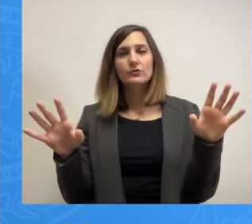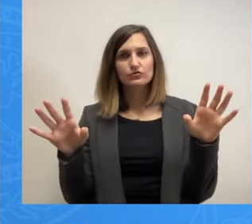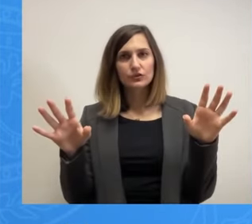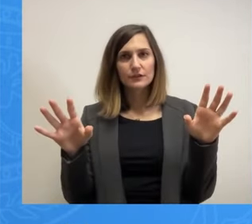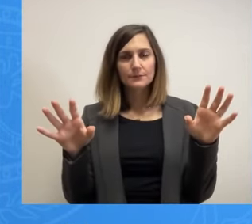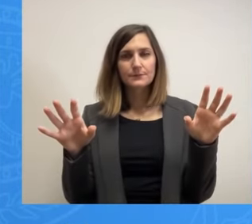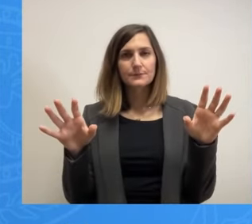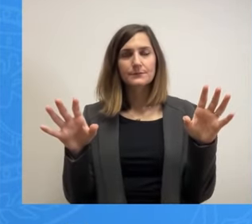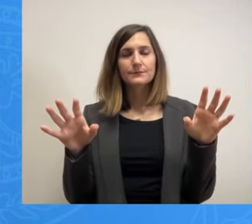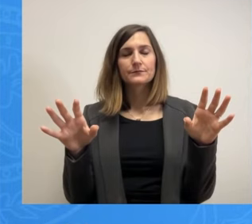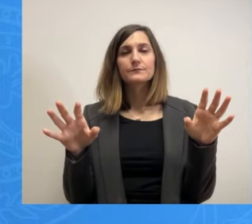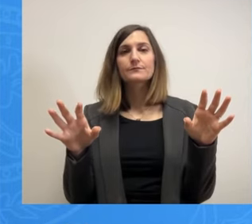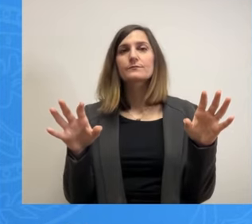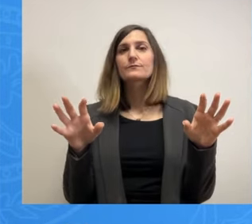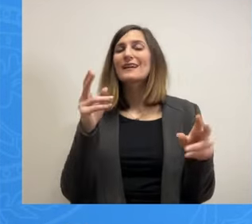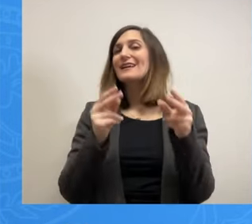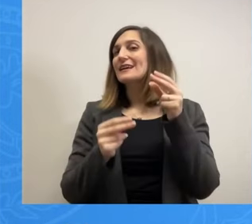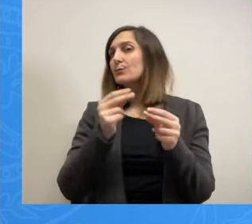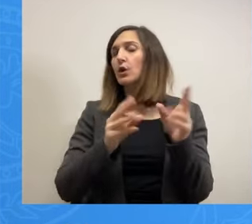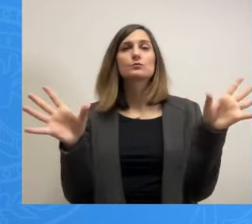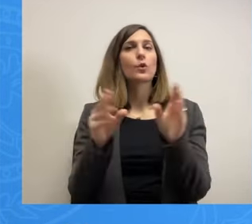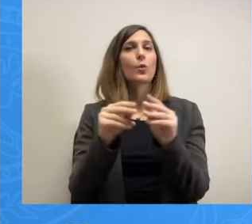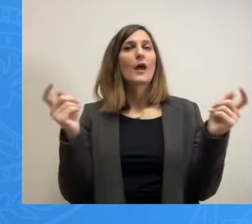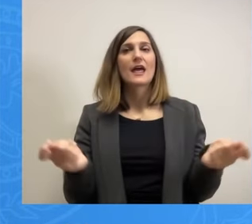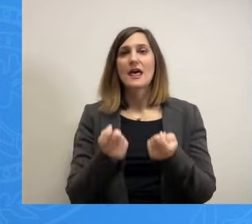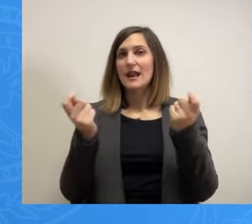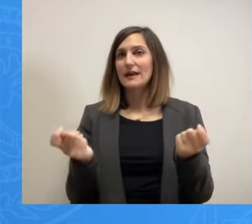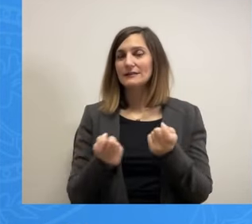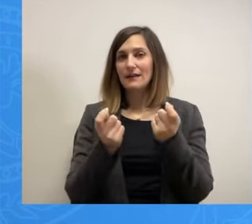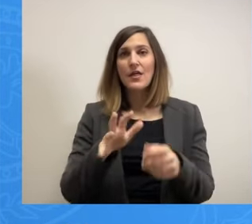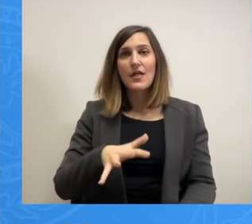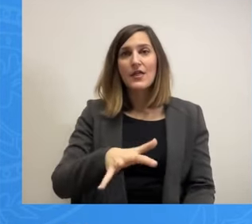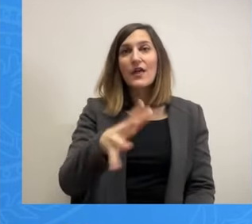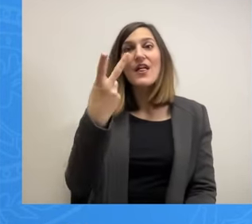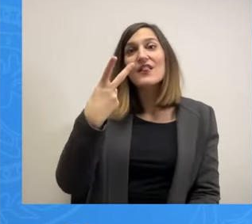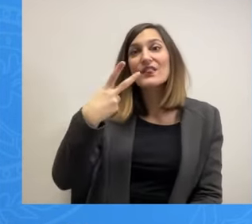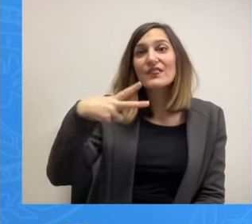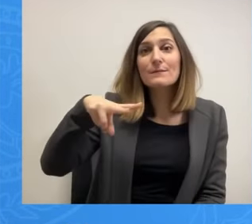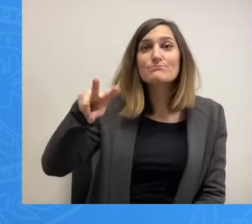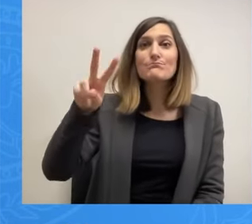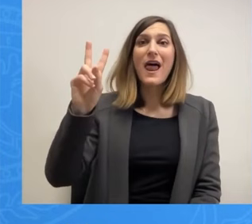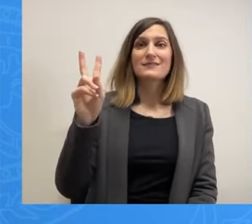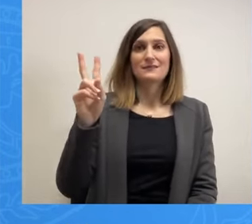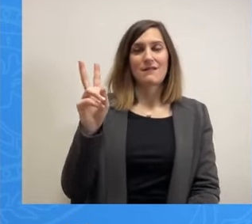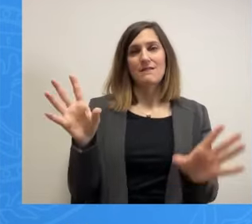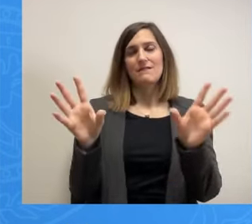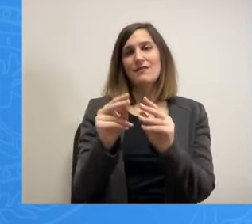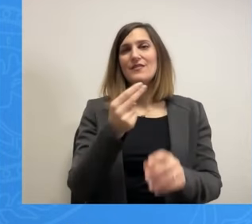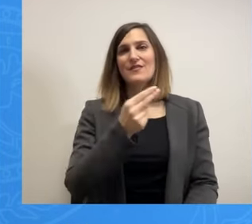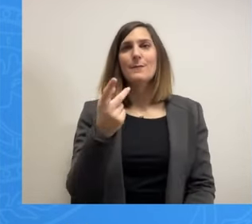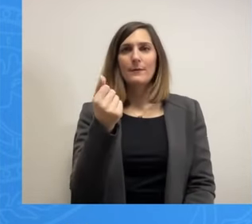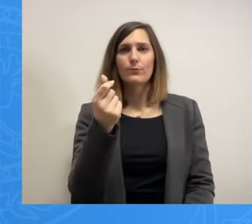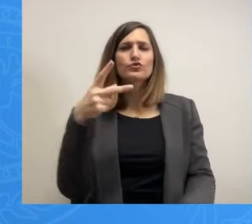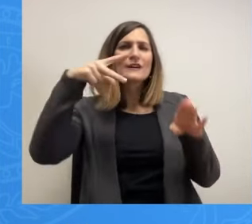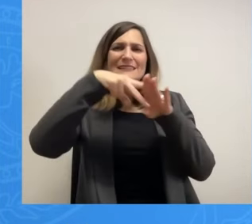ο υπολογισμός για τον ερασιτέχνη θα διπλασιαστεί από το ποσό που έχουν αναλάβει οι τράπεζες. Ποιος θα τα πληρώσει